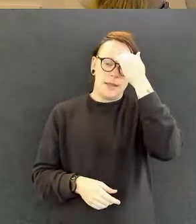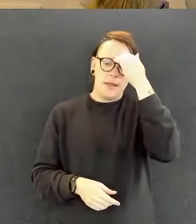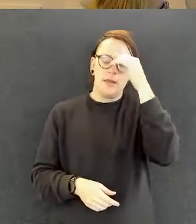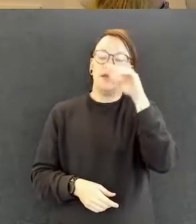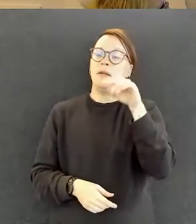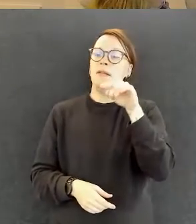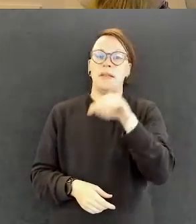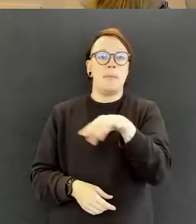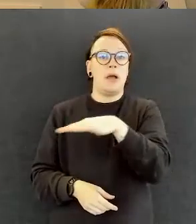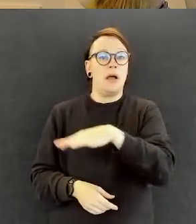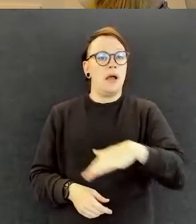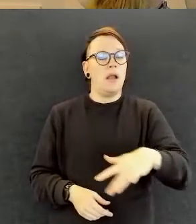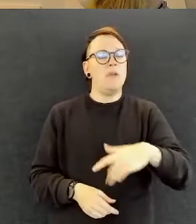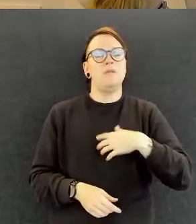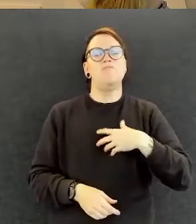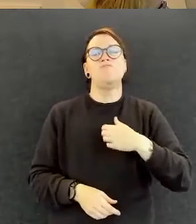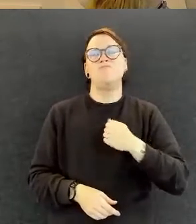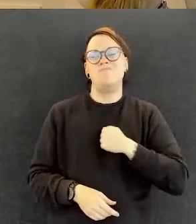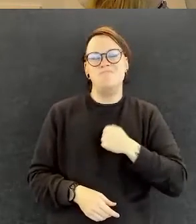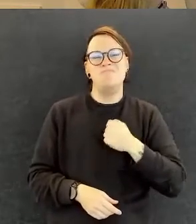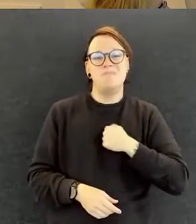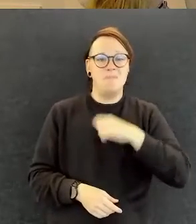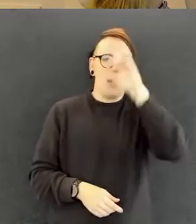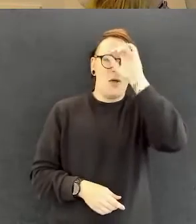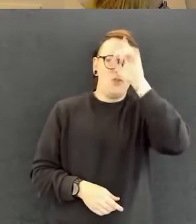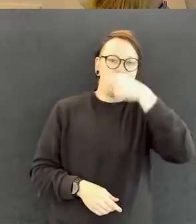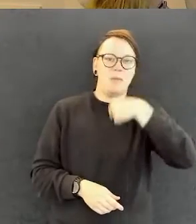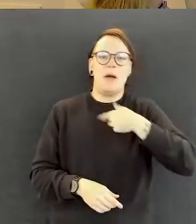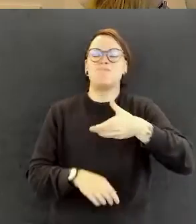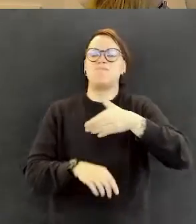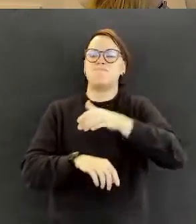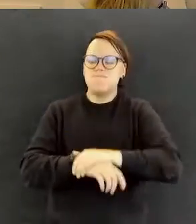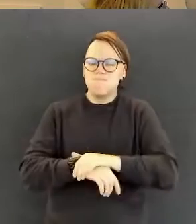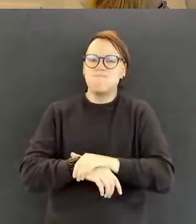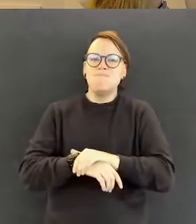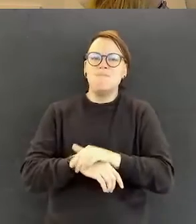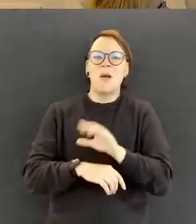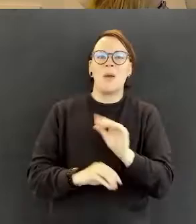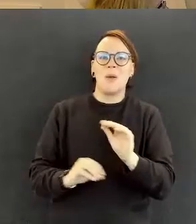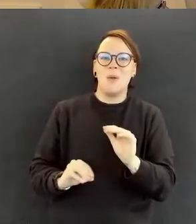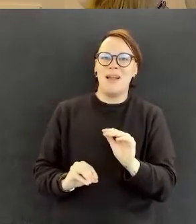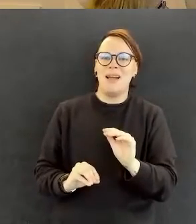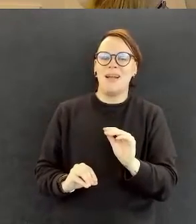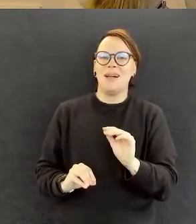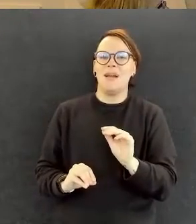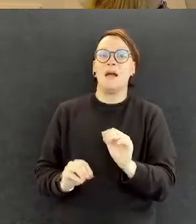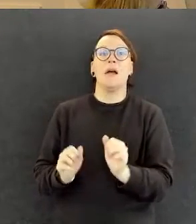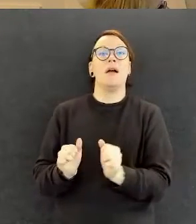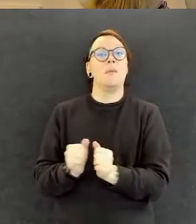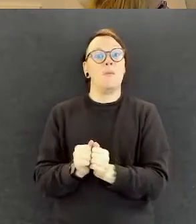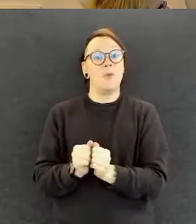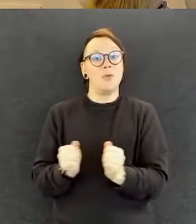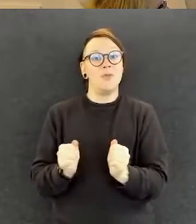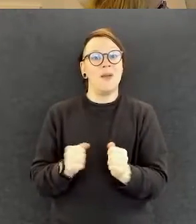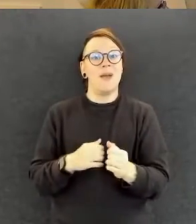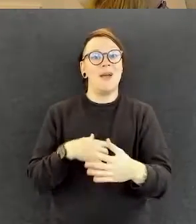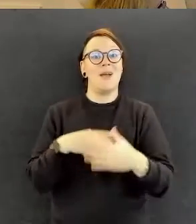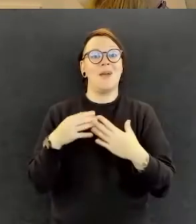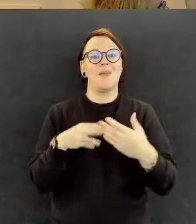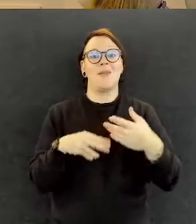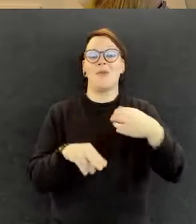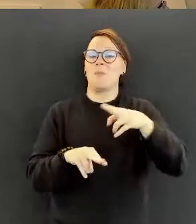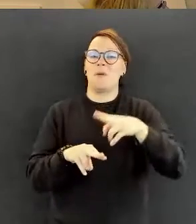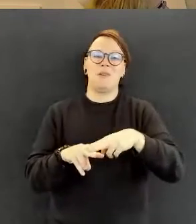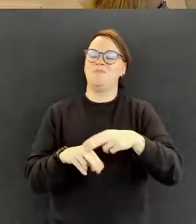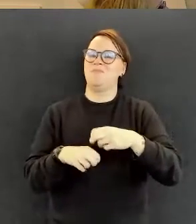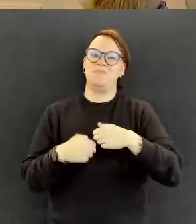ja tykkään tehdä. Mutta sitten siitä huolimatta saattaa käydä niin, että se työpaikka välttämättä ei sitten kuitenkaan